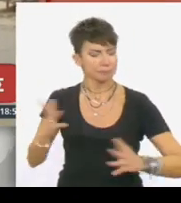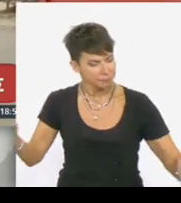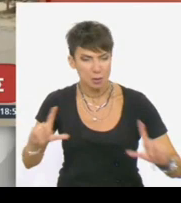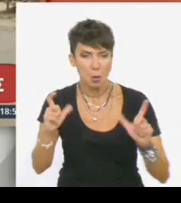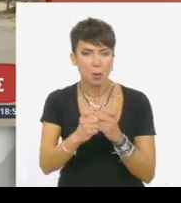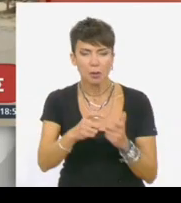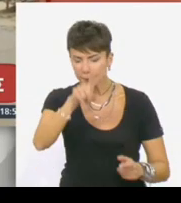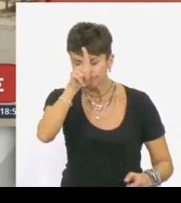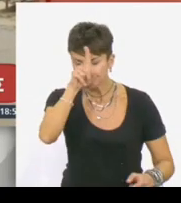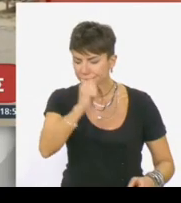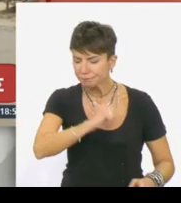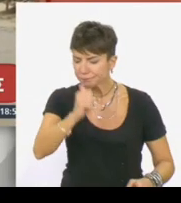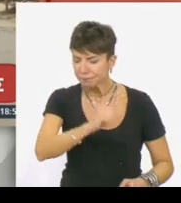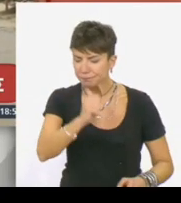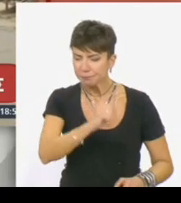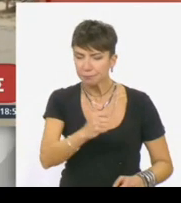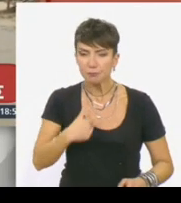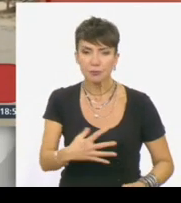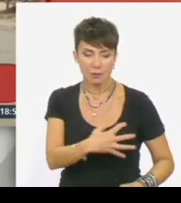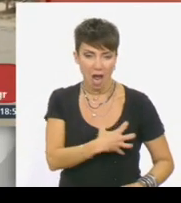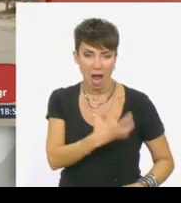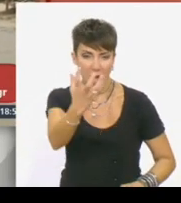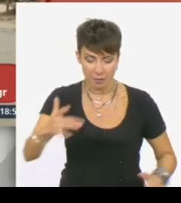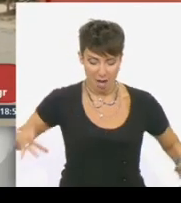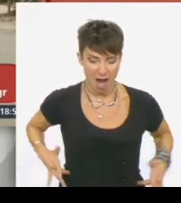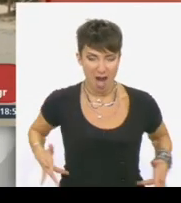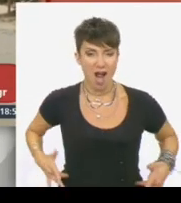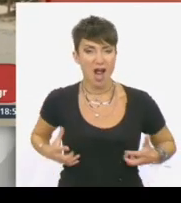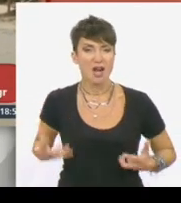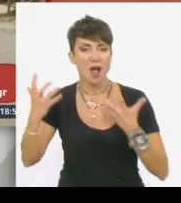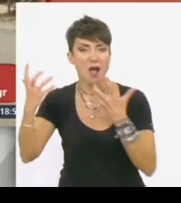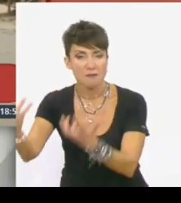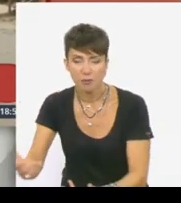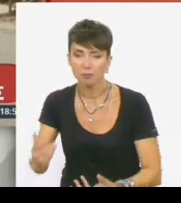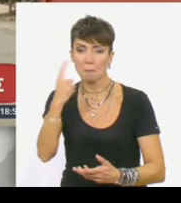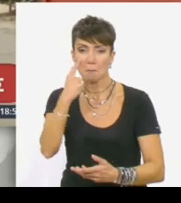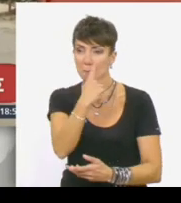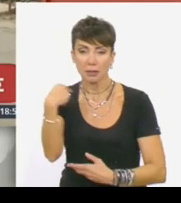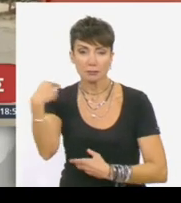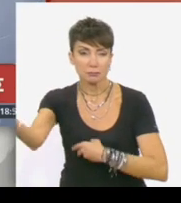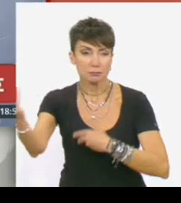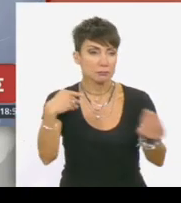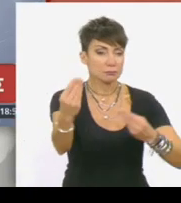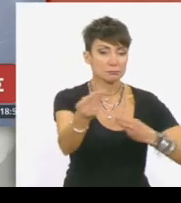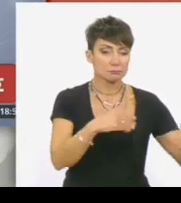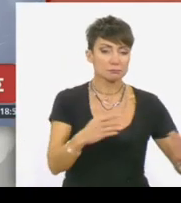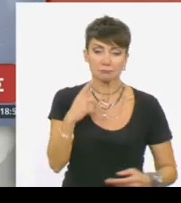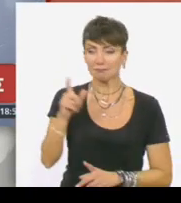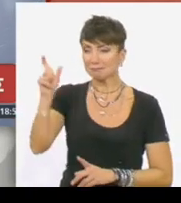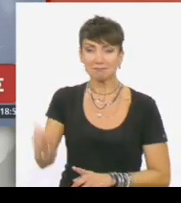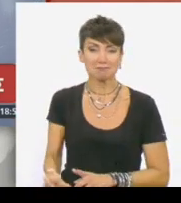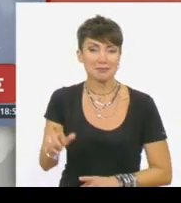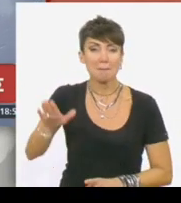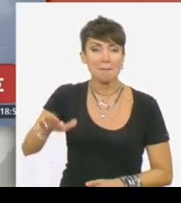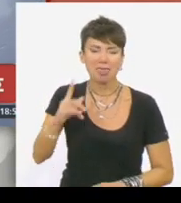γονείς της κοπέλας αποφάσισαν να δωρήσουν τα όργανά της προκειμένου να χαρίσουν ζωή σε ανθρώπους που έχουν ανάγκη. Η Εμμανουέλα ήταν